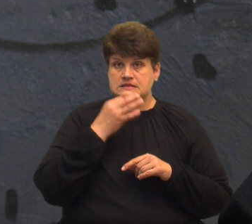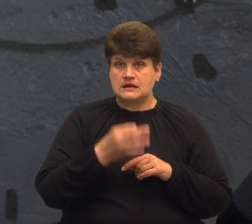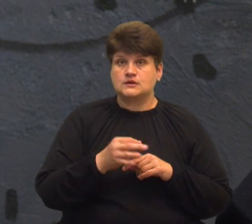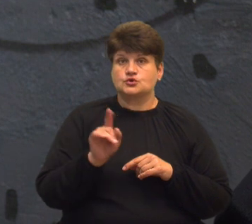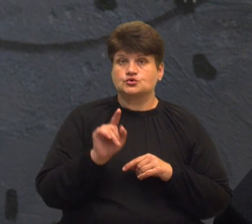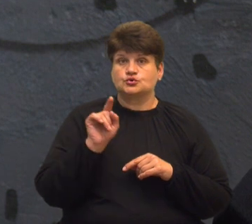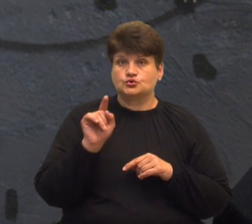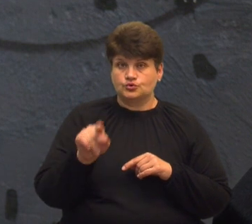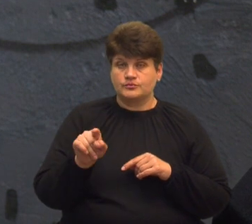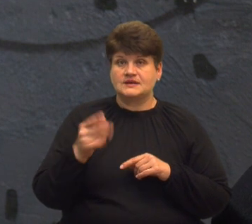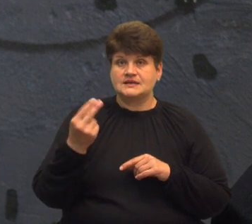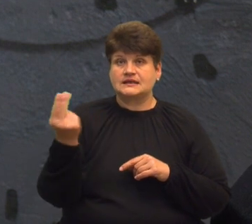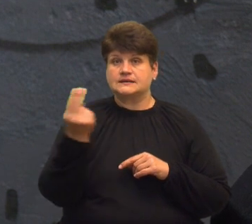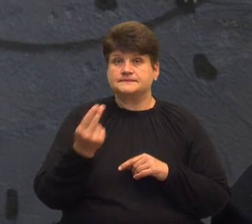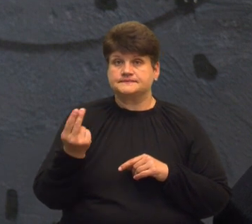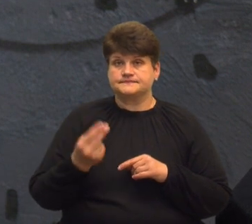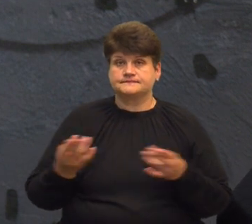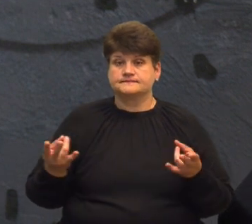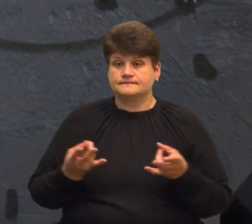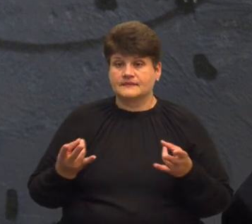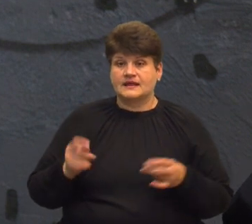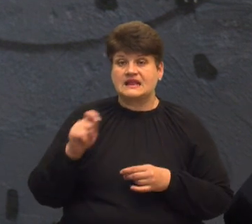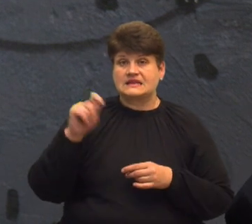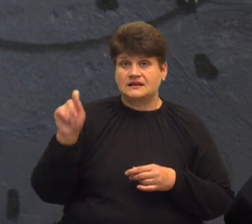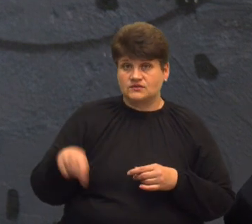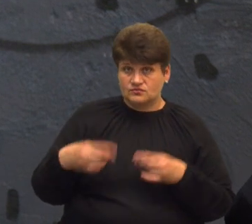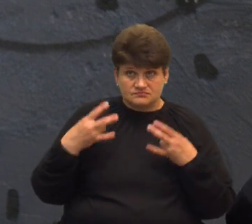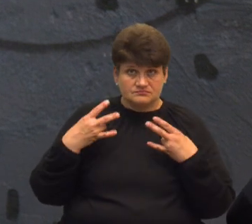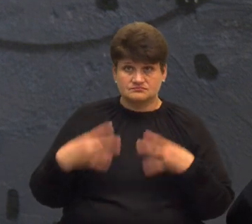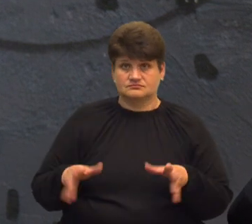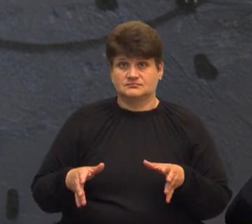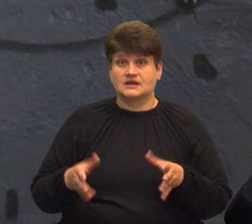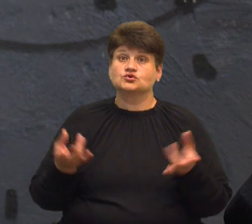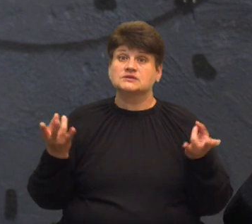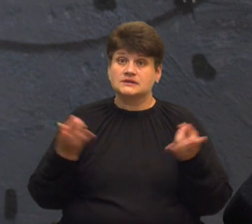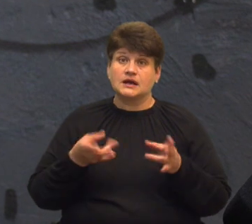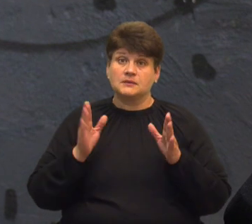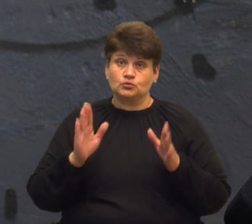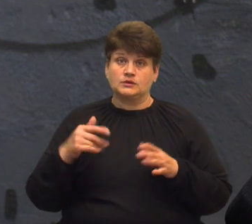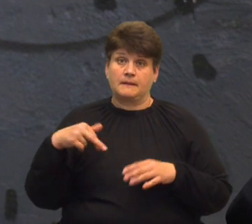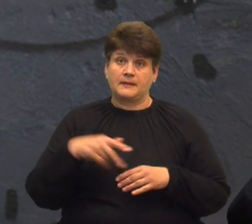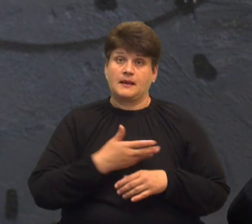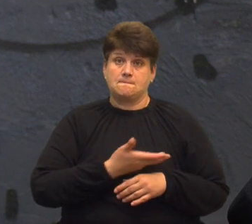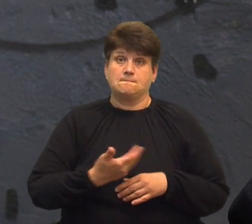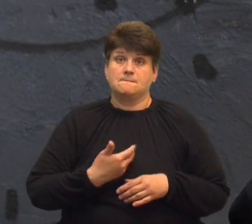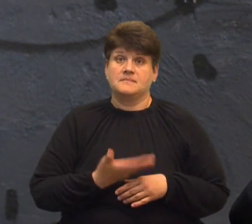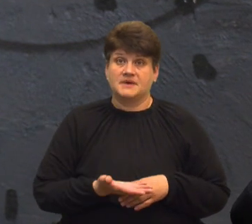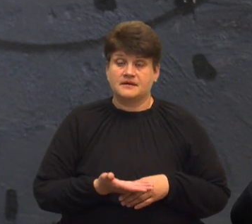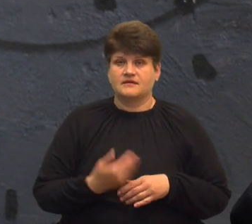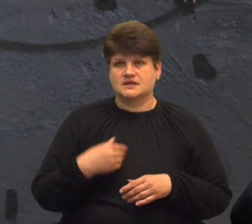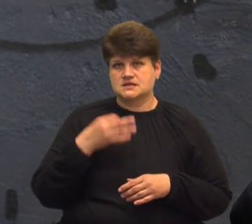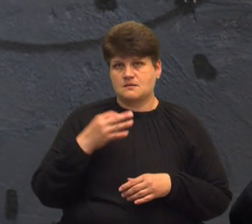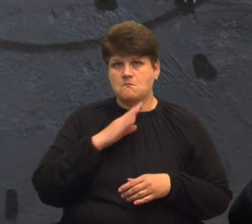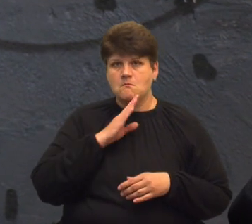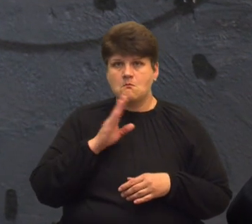пензля тримати в руках, а на війну не йди. Якщо потрібно, підемо ми. Але він сказав, мамо,